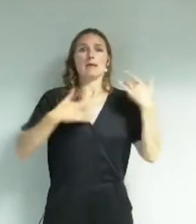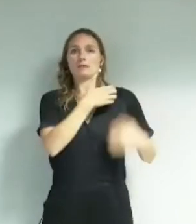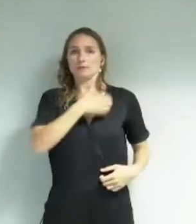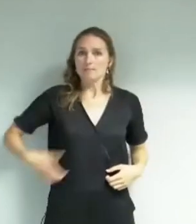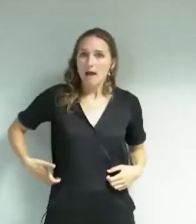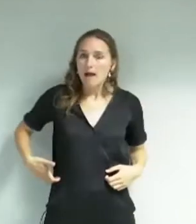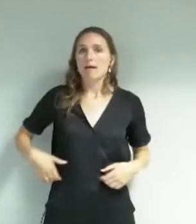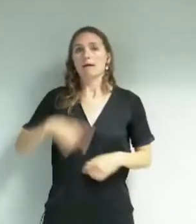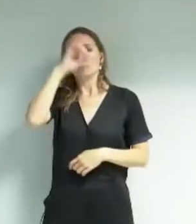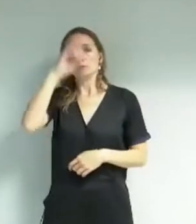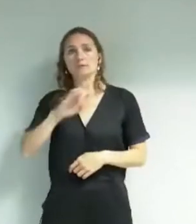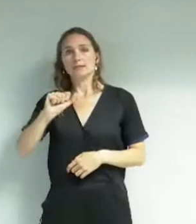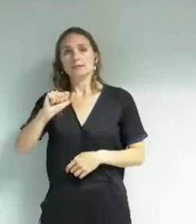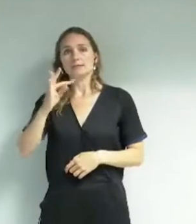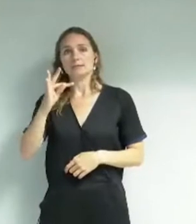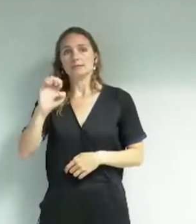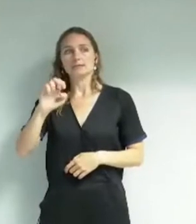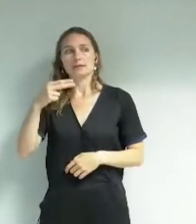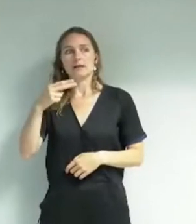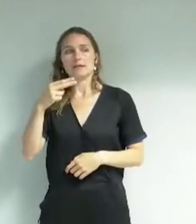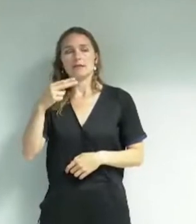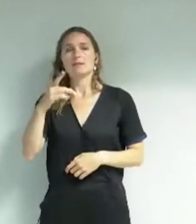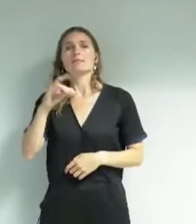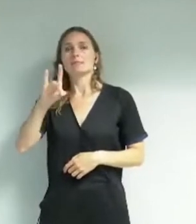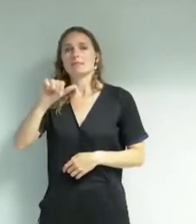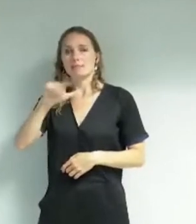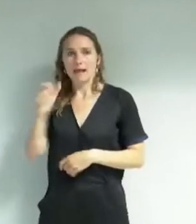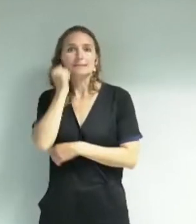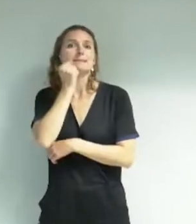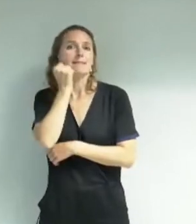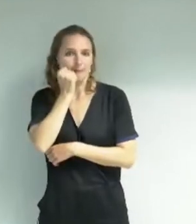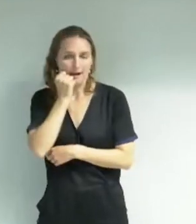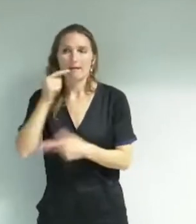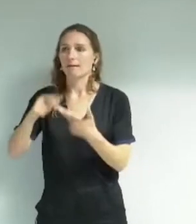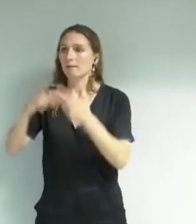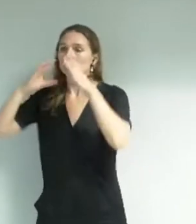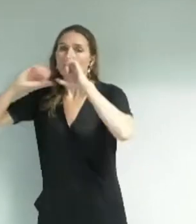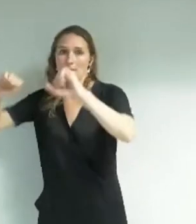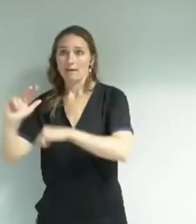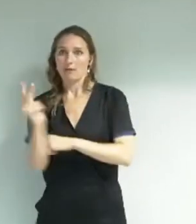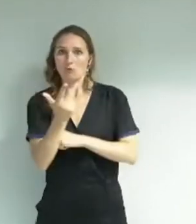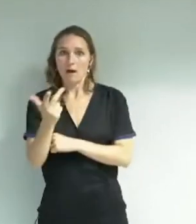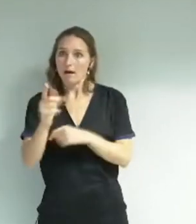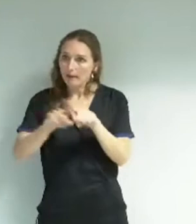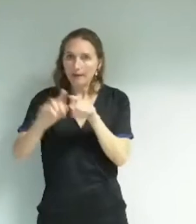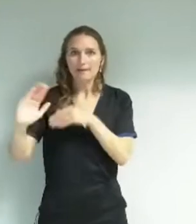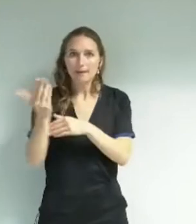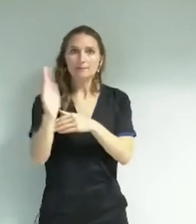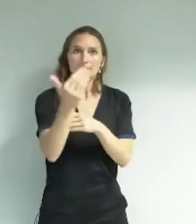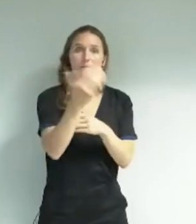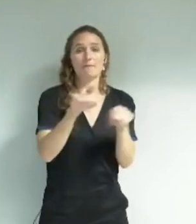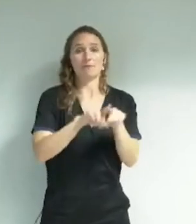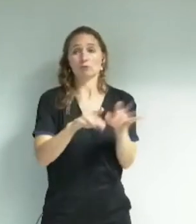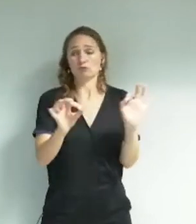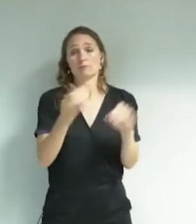Stendhal et le musée de Grenoble. Nous remercions donc à ce stade les agents et toutes les équipes qui ont permis de